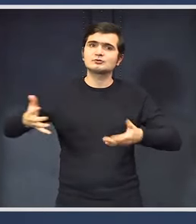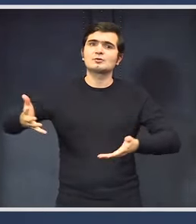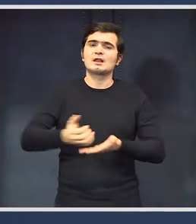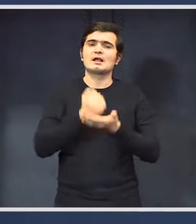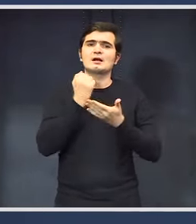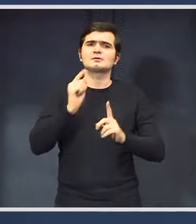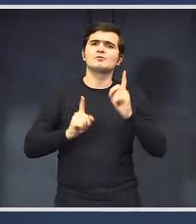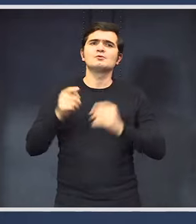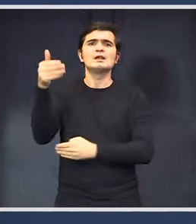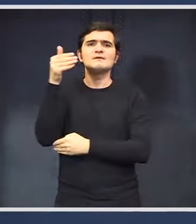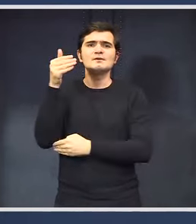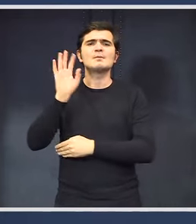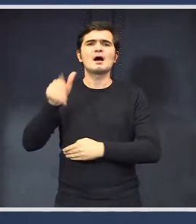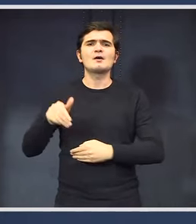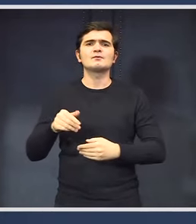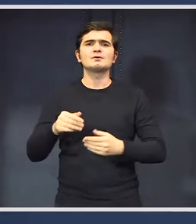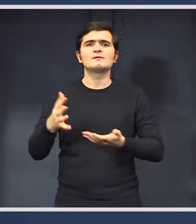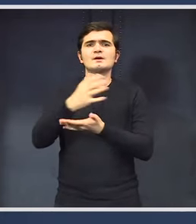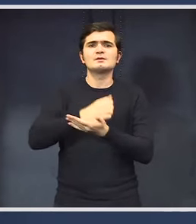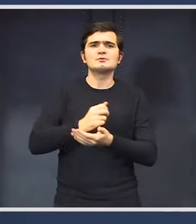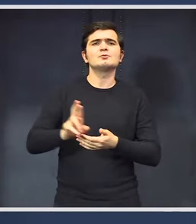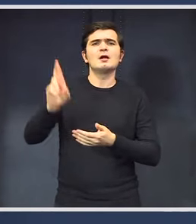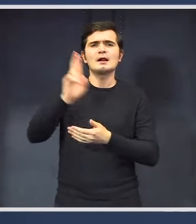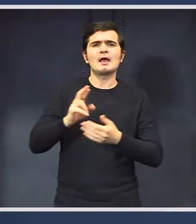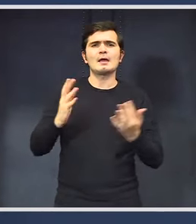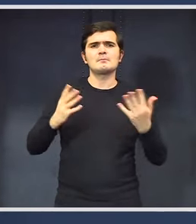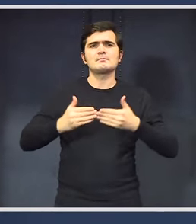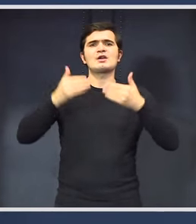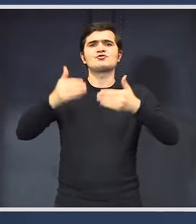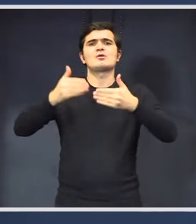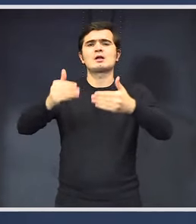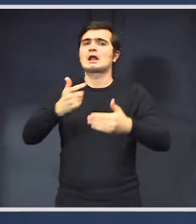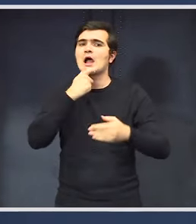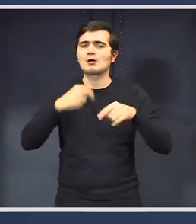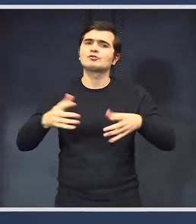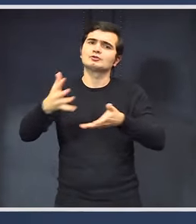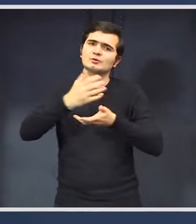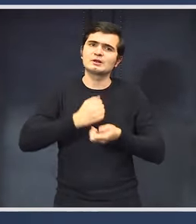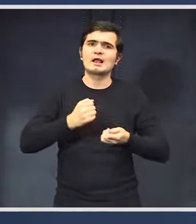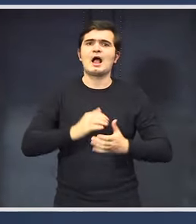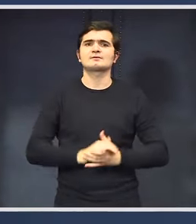Sunt companii care au avut veniturile reșalonate și le vom încasa în acest an.